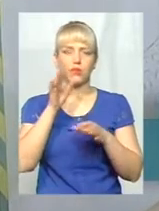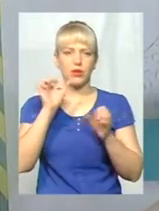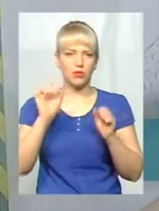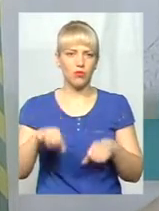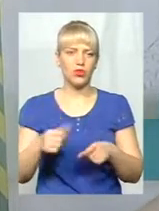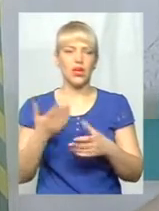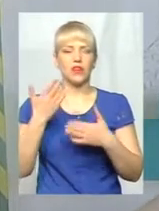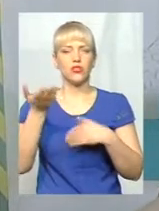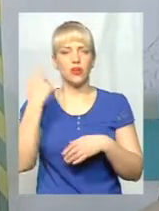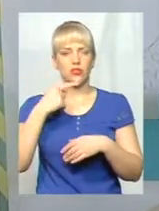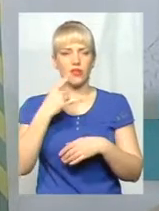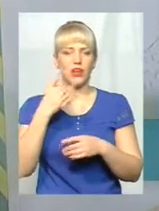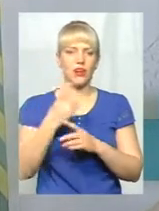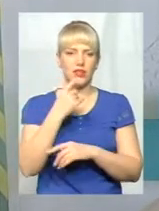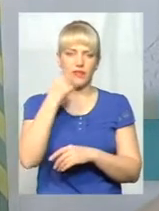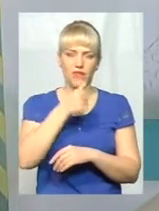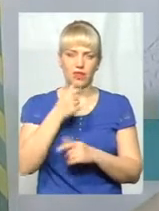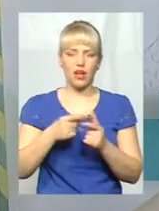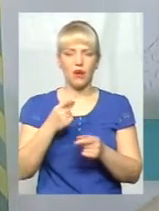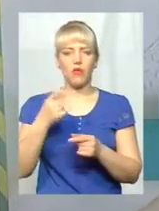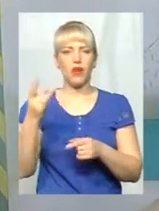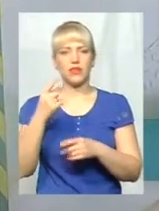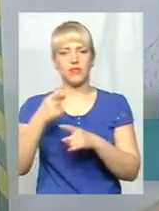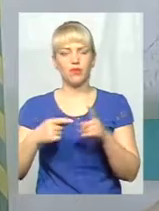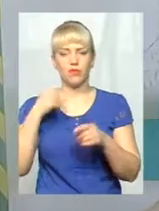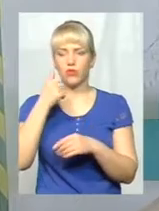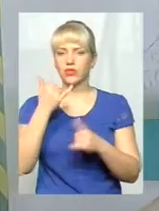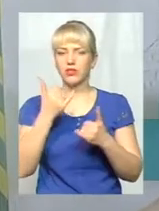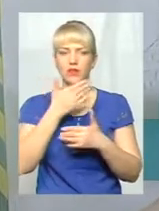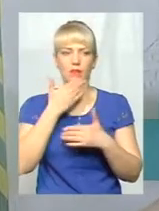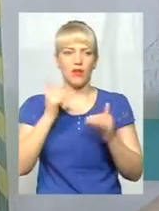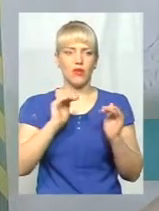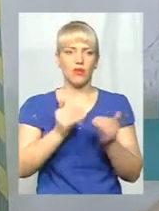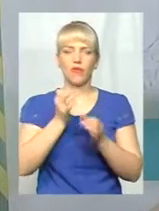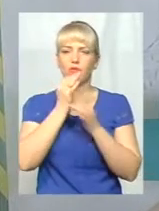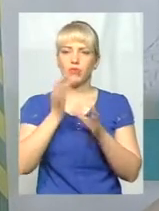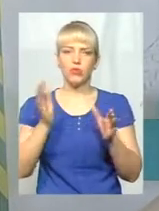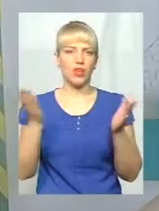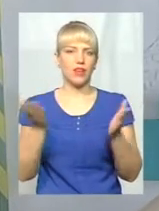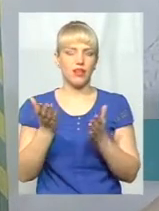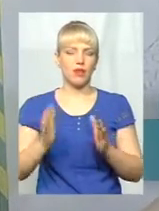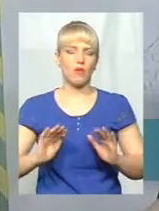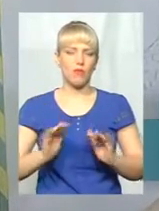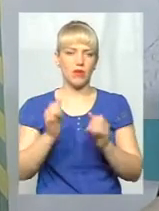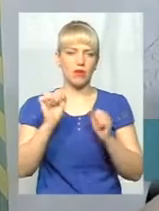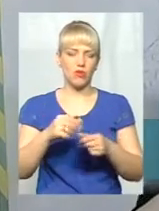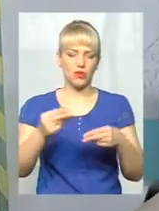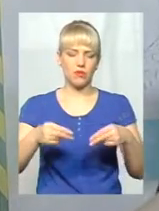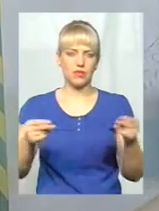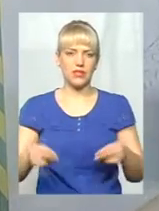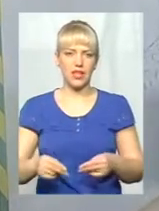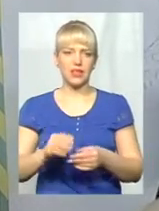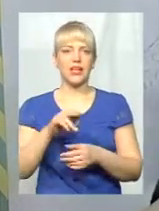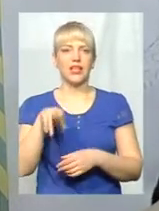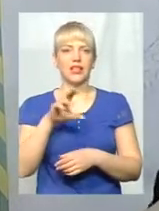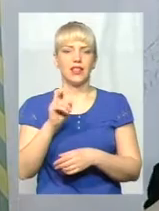на рік чи раз на півроку, зараз немає обмежень, в будь-який момент може підписати декларацію з іншим